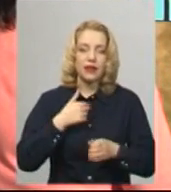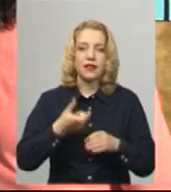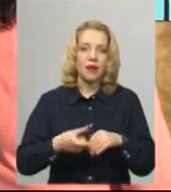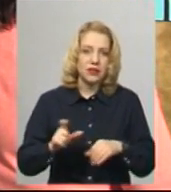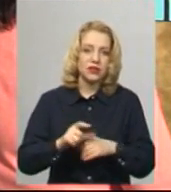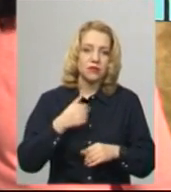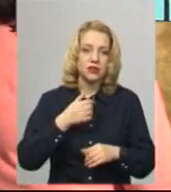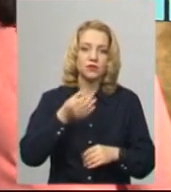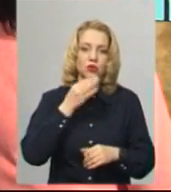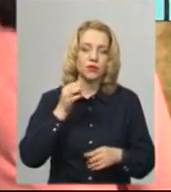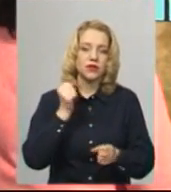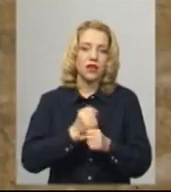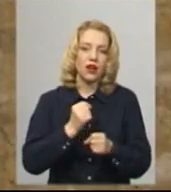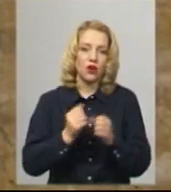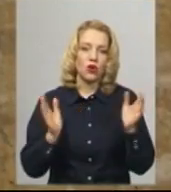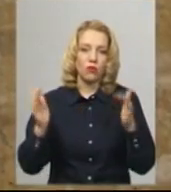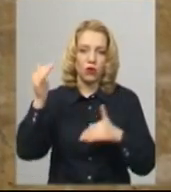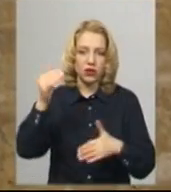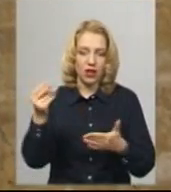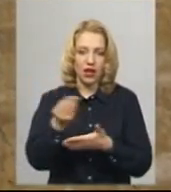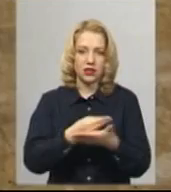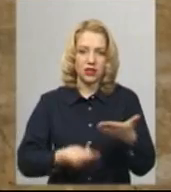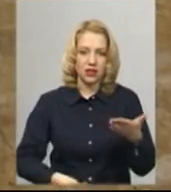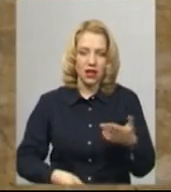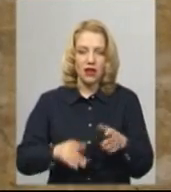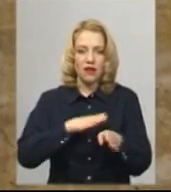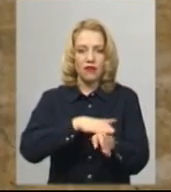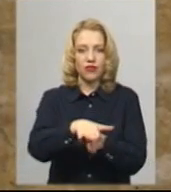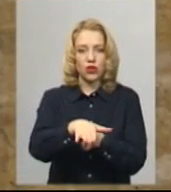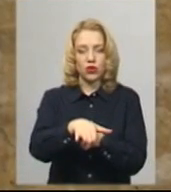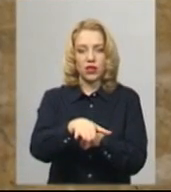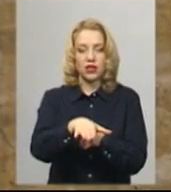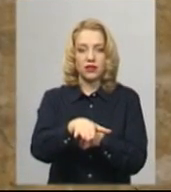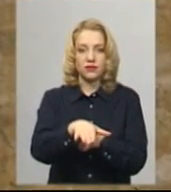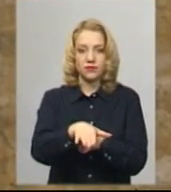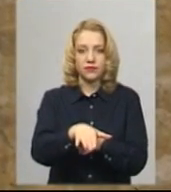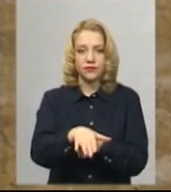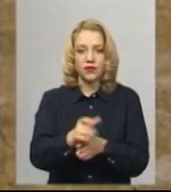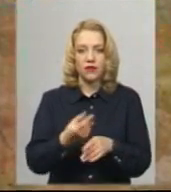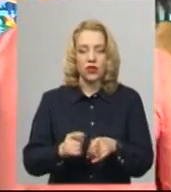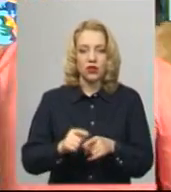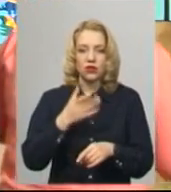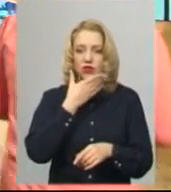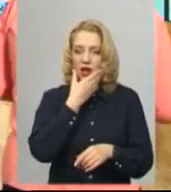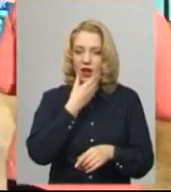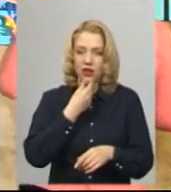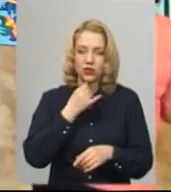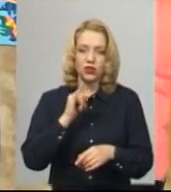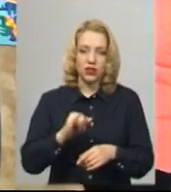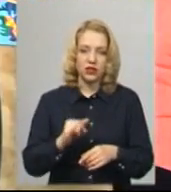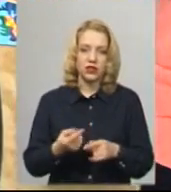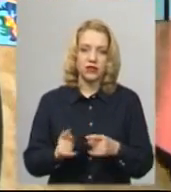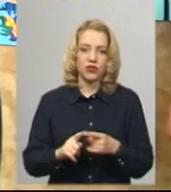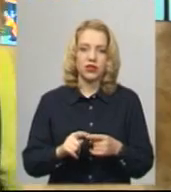«Тигра». Вона виконана дуже гарно і дуже